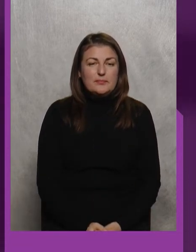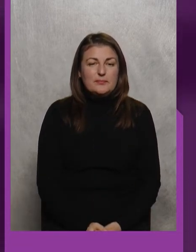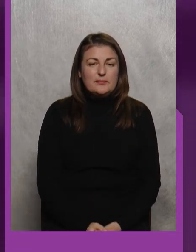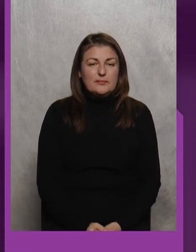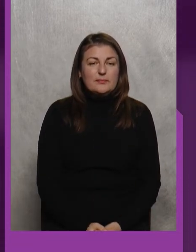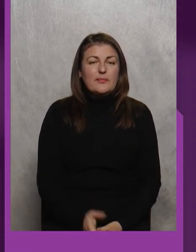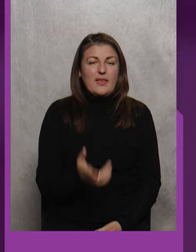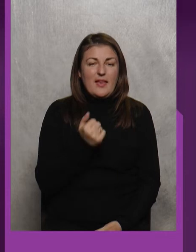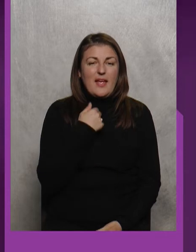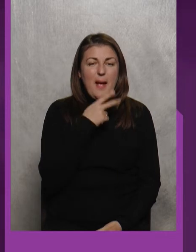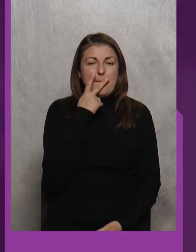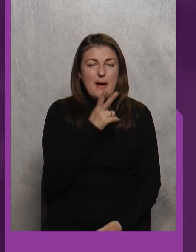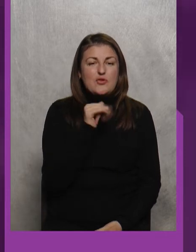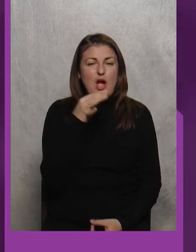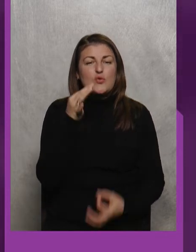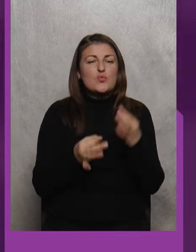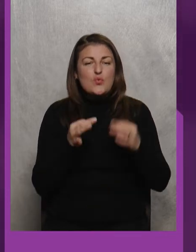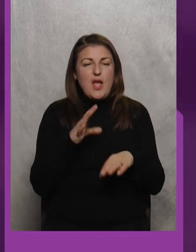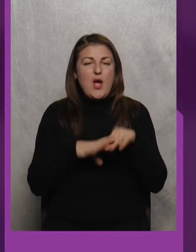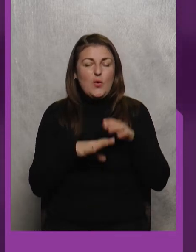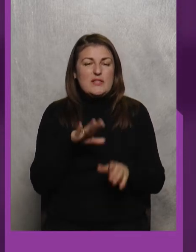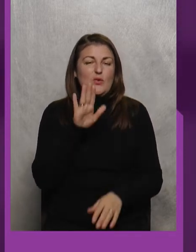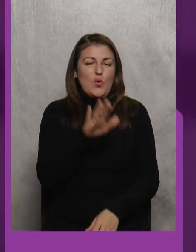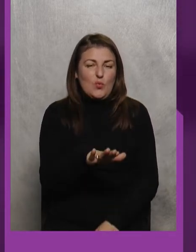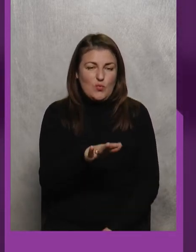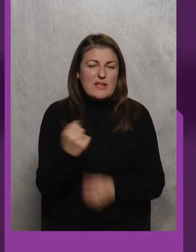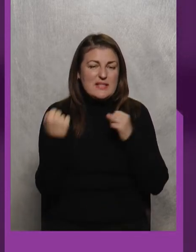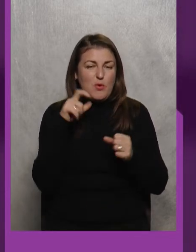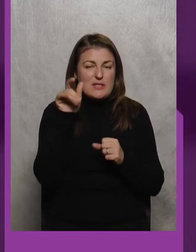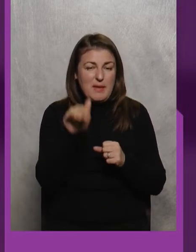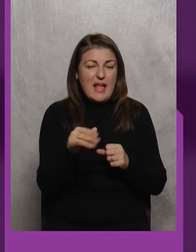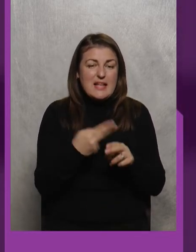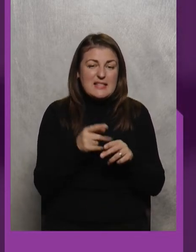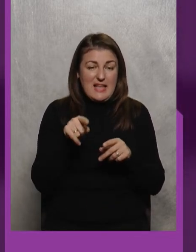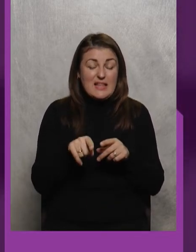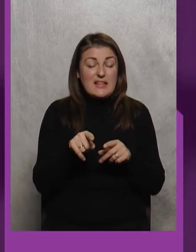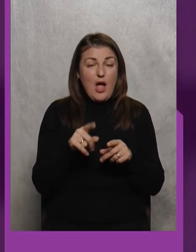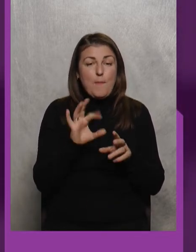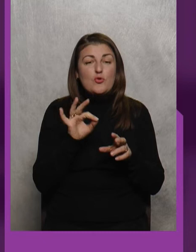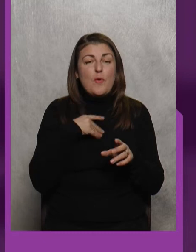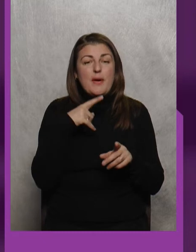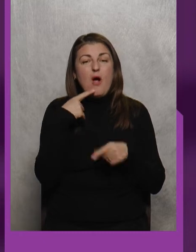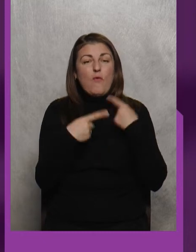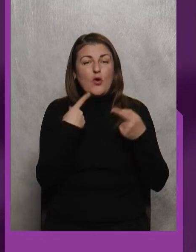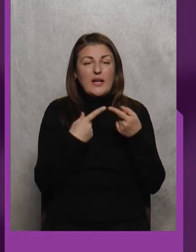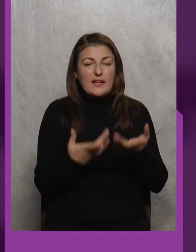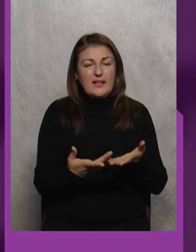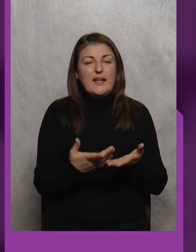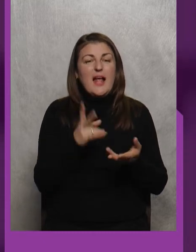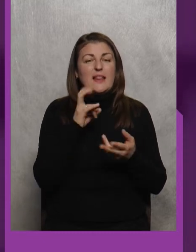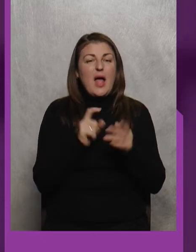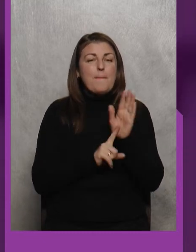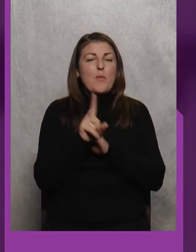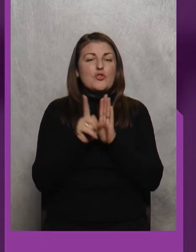Я бачу як суддя торкнувся спортсмена Це те, шановне панство, про що ми говорили